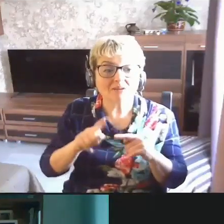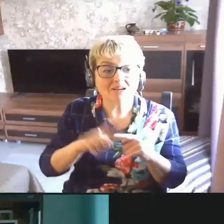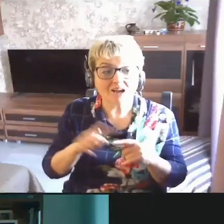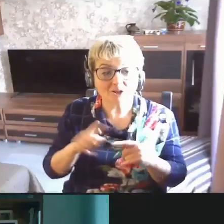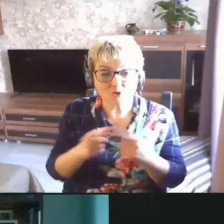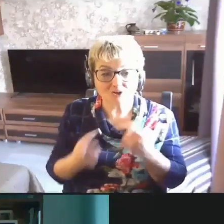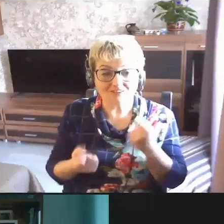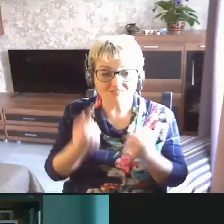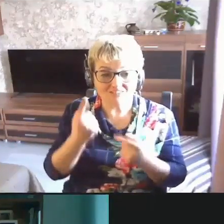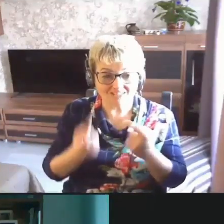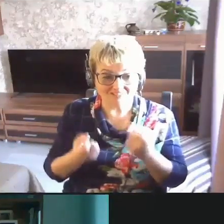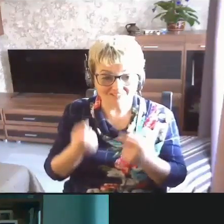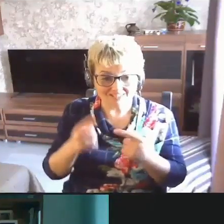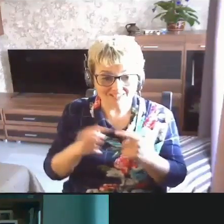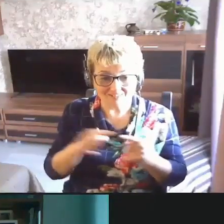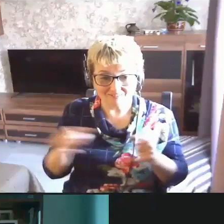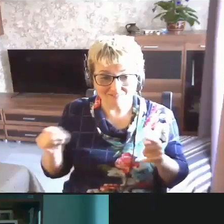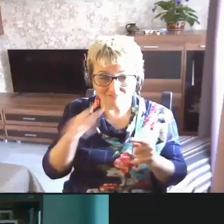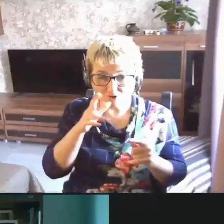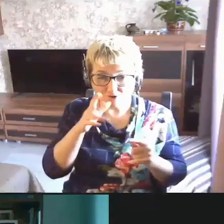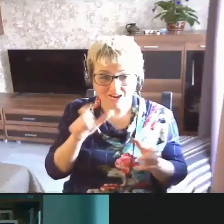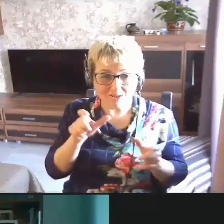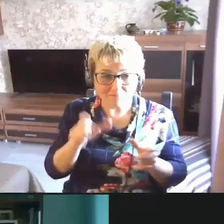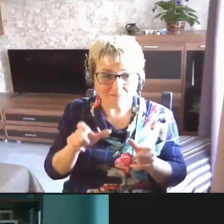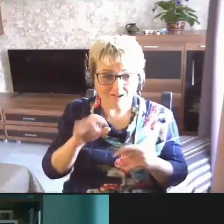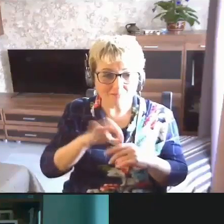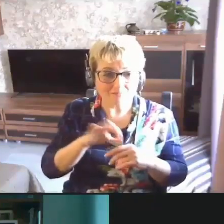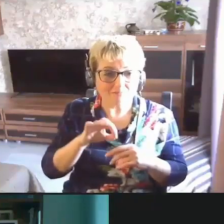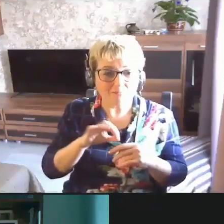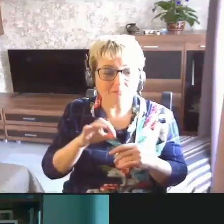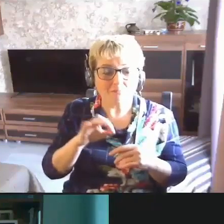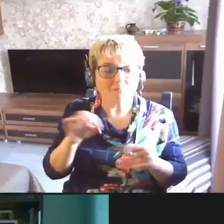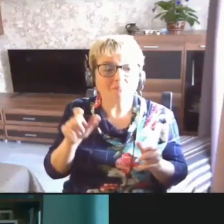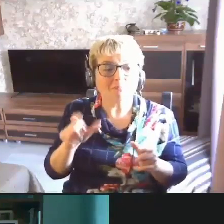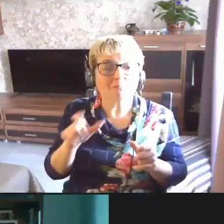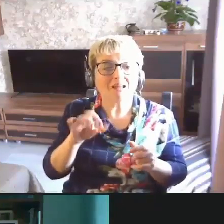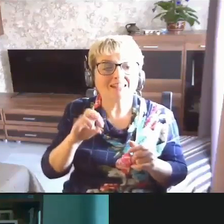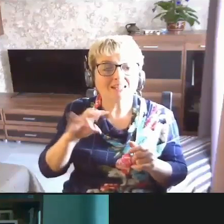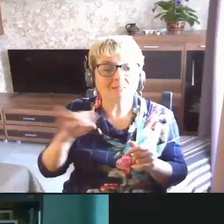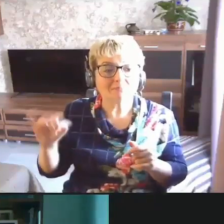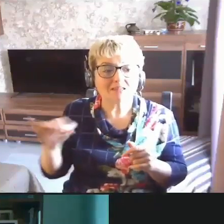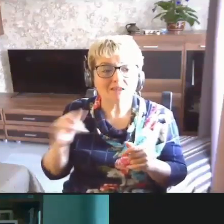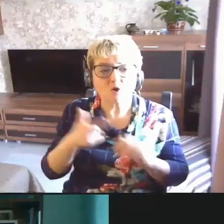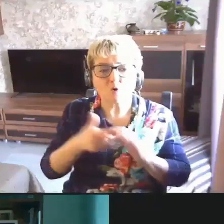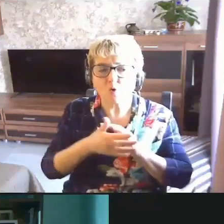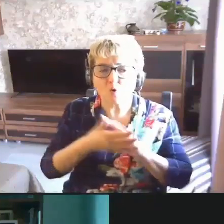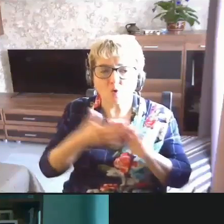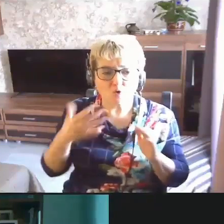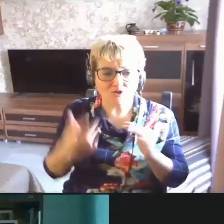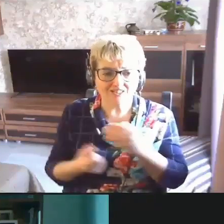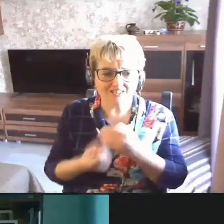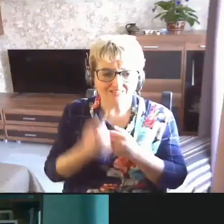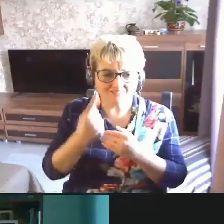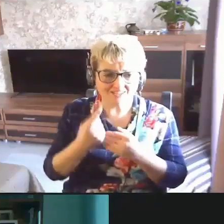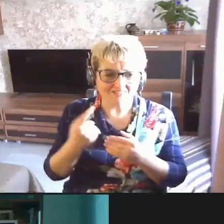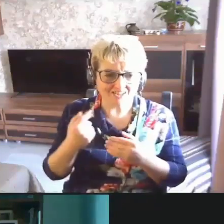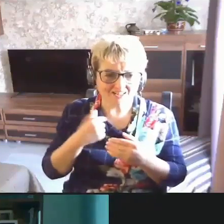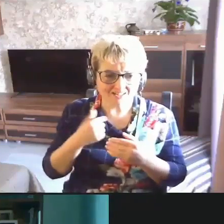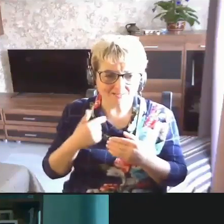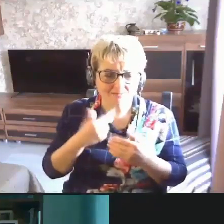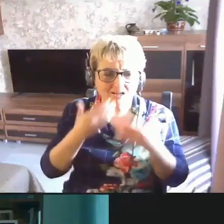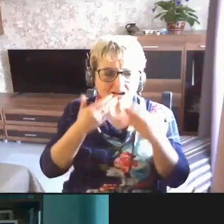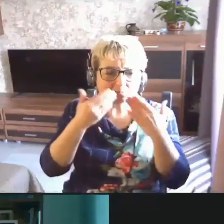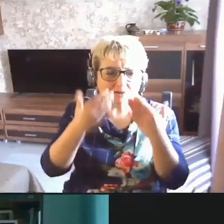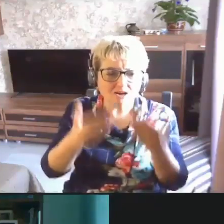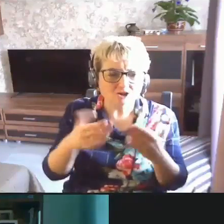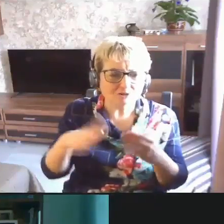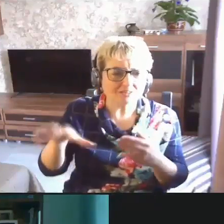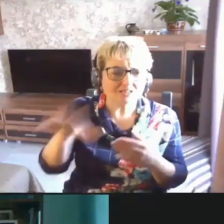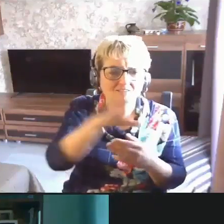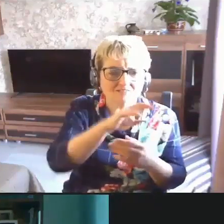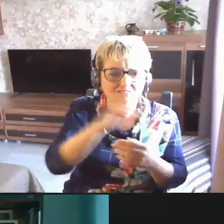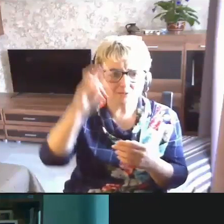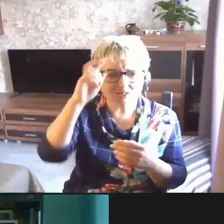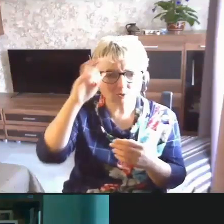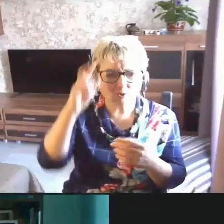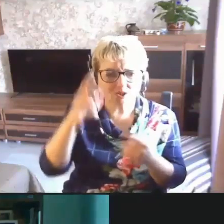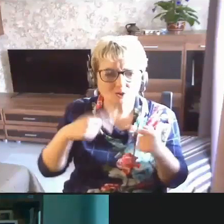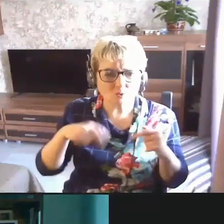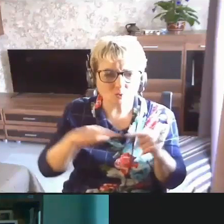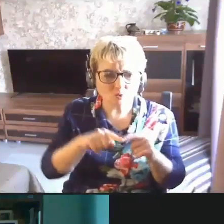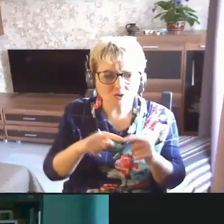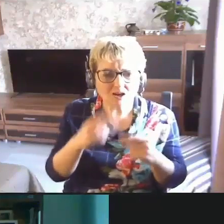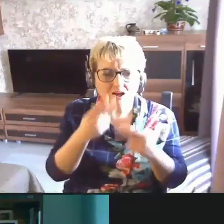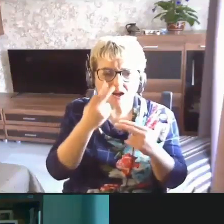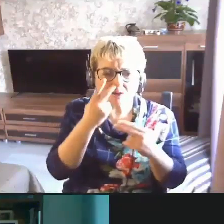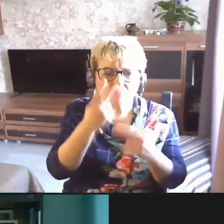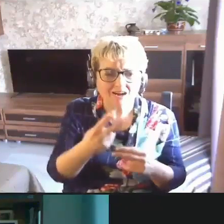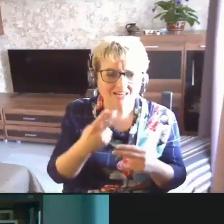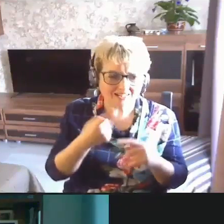которую сейчас выявились в период пандемии, они выявились там и обращаемся ко всем государственным органам